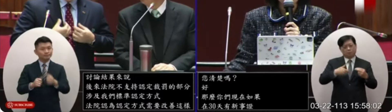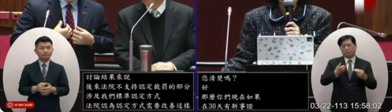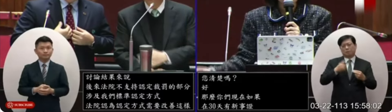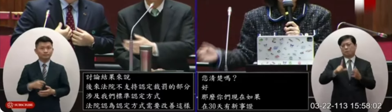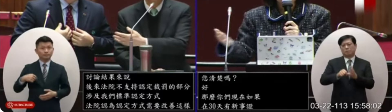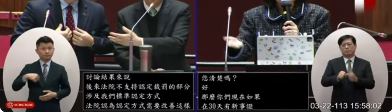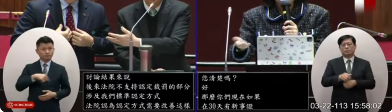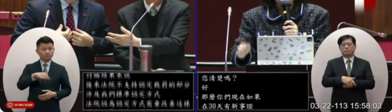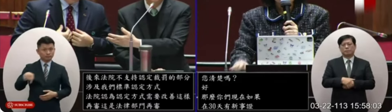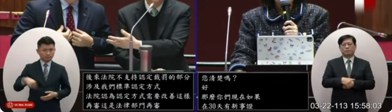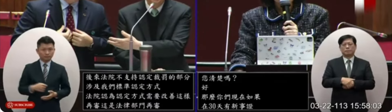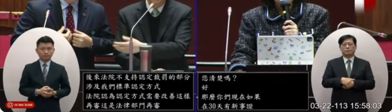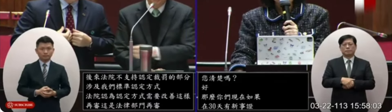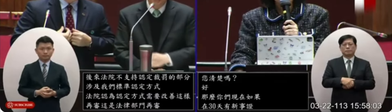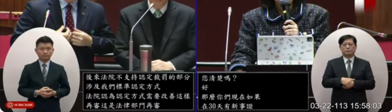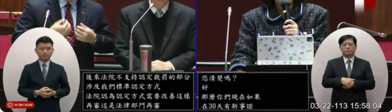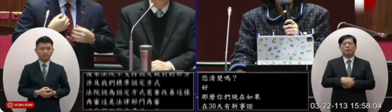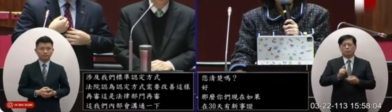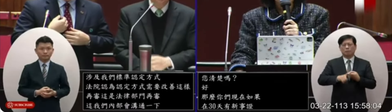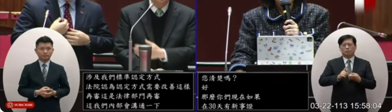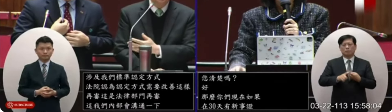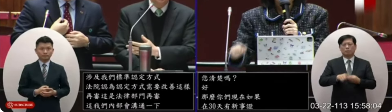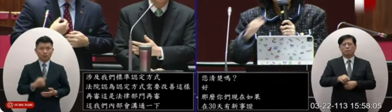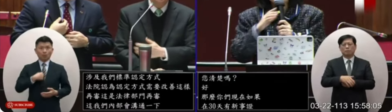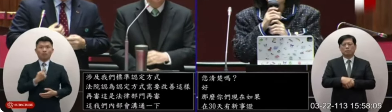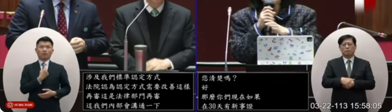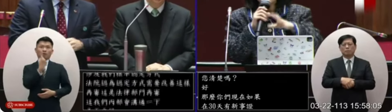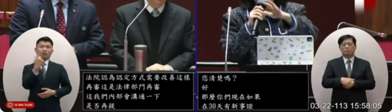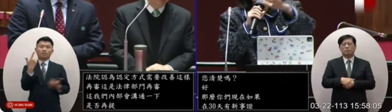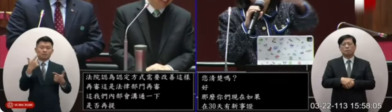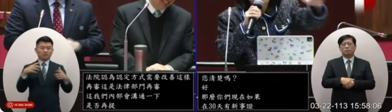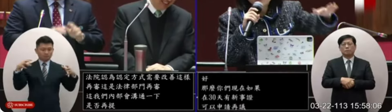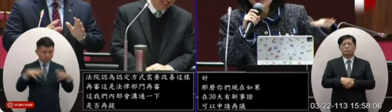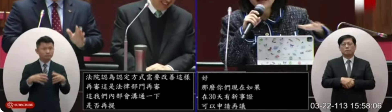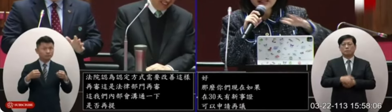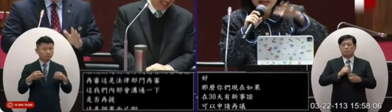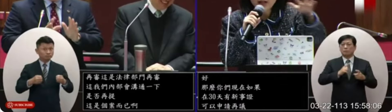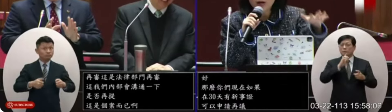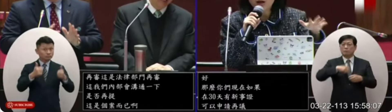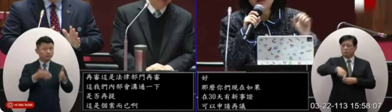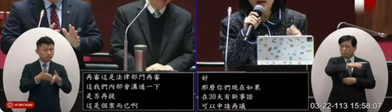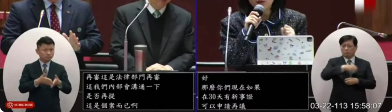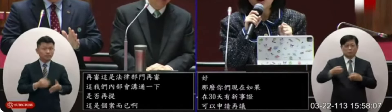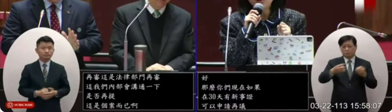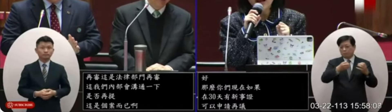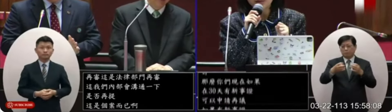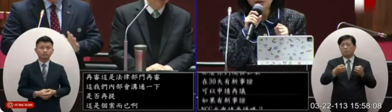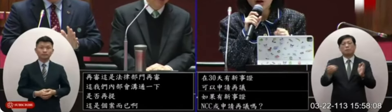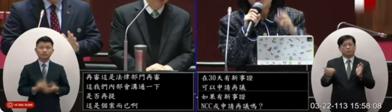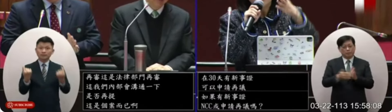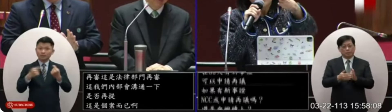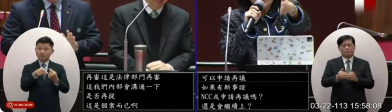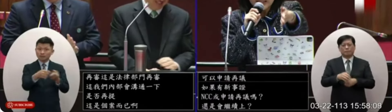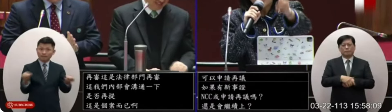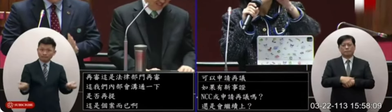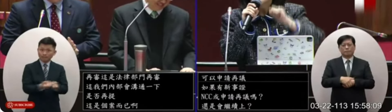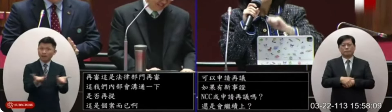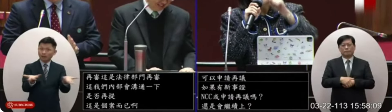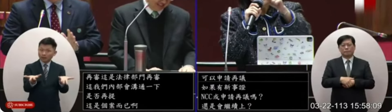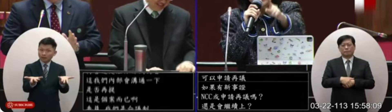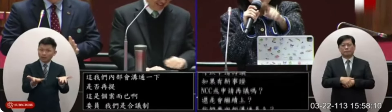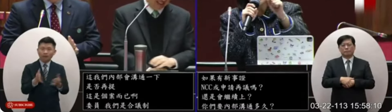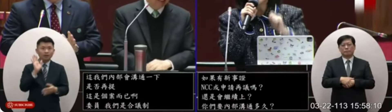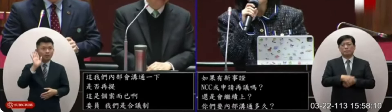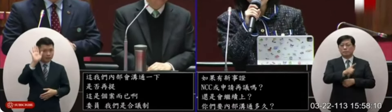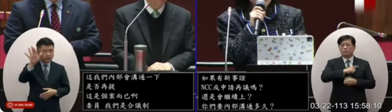你也不知道什麼時候我們是合議制這不是我個人所以你們要我們要大家共同討像這種類